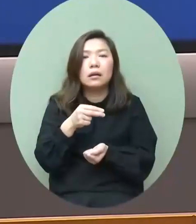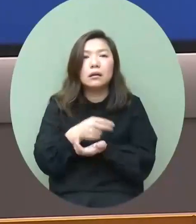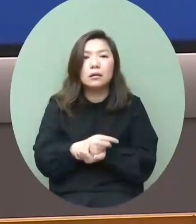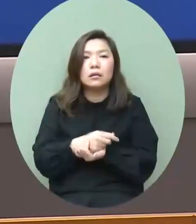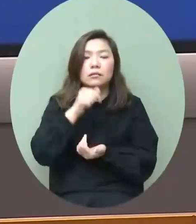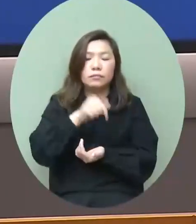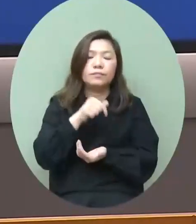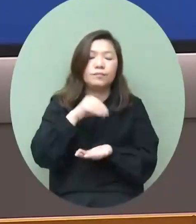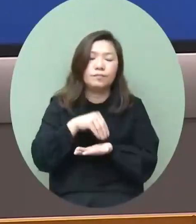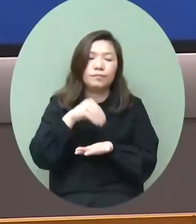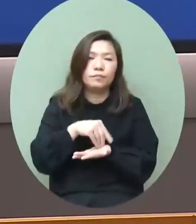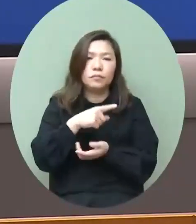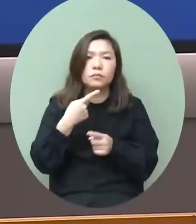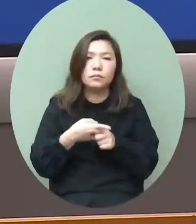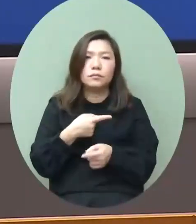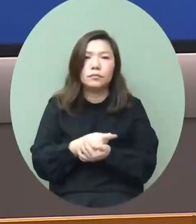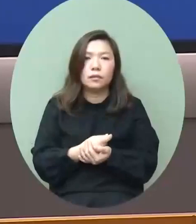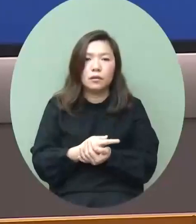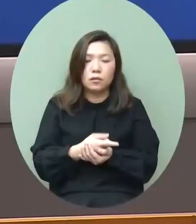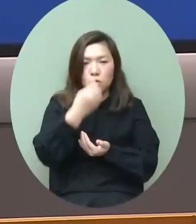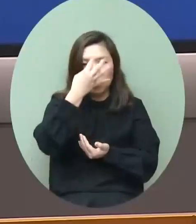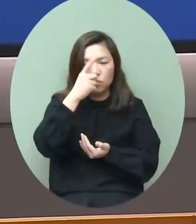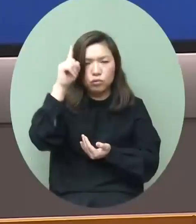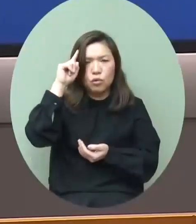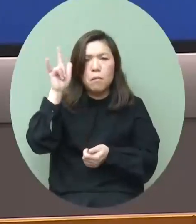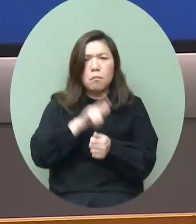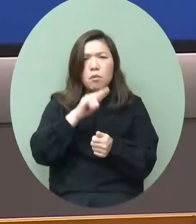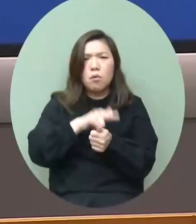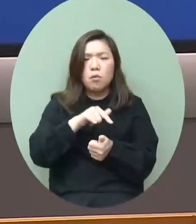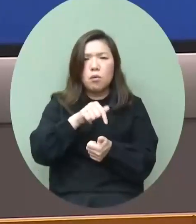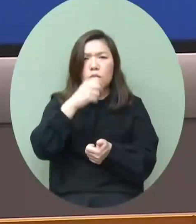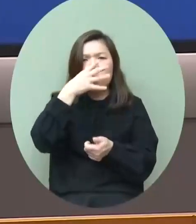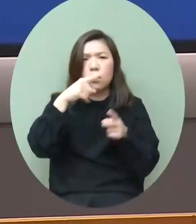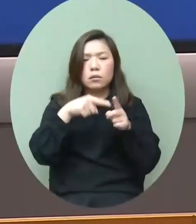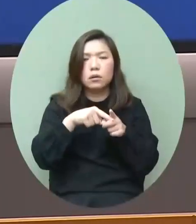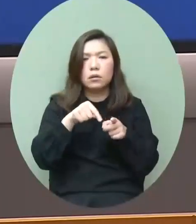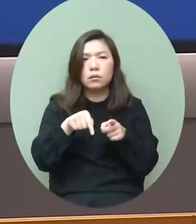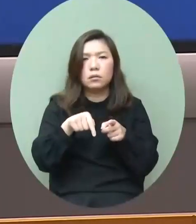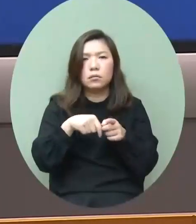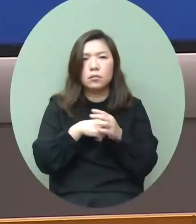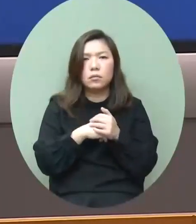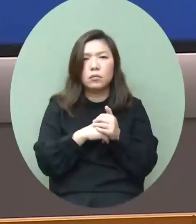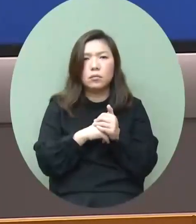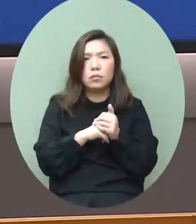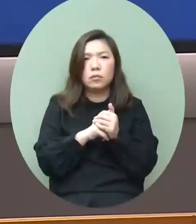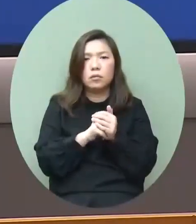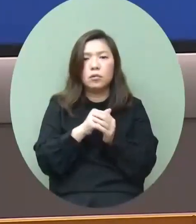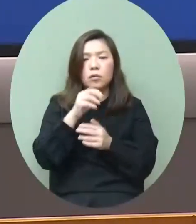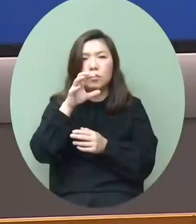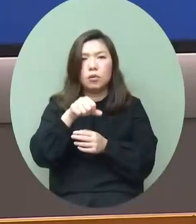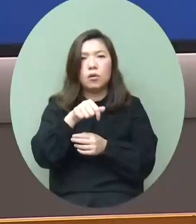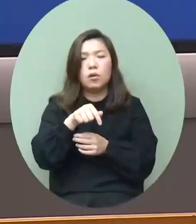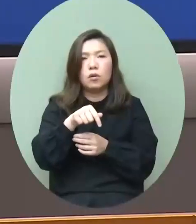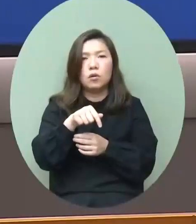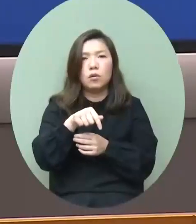這是一定的事實但香港為了要保障香港人亦都是容理那種說法